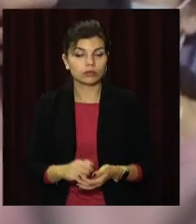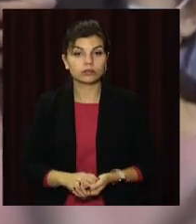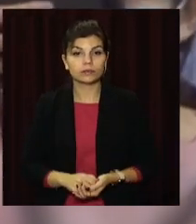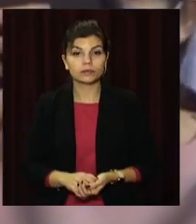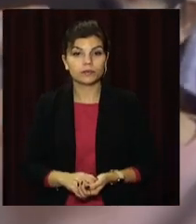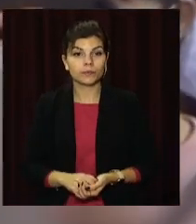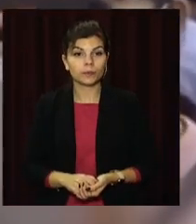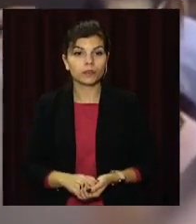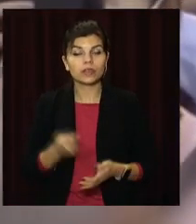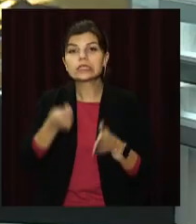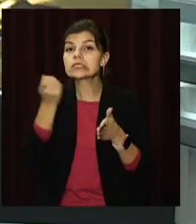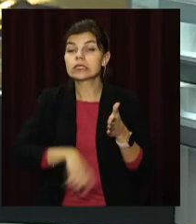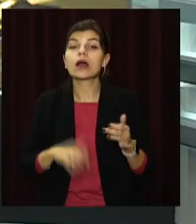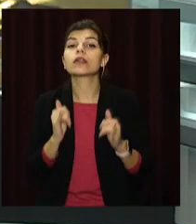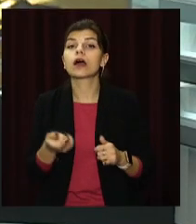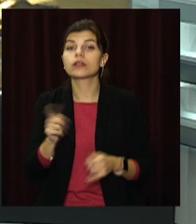побічних ефектів.